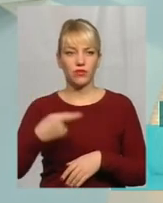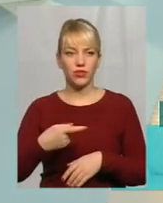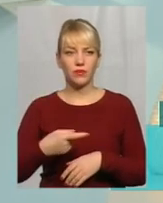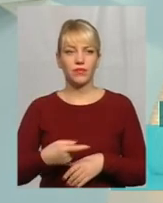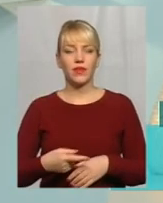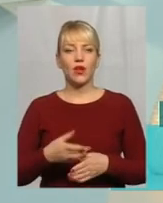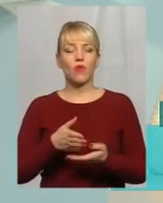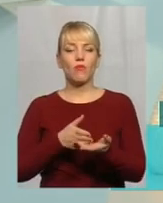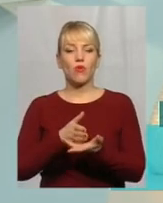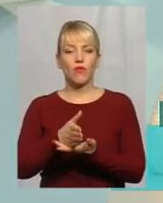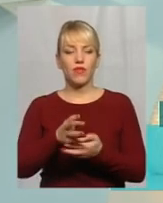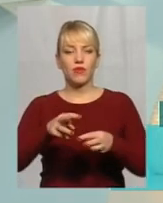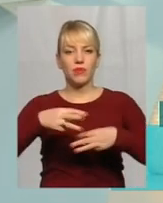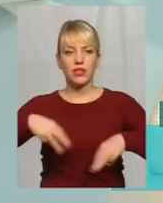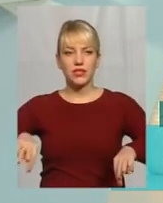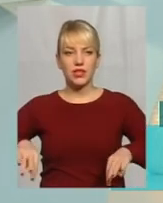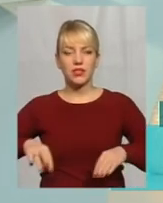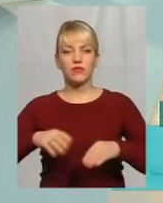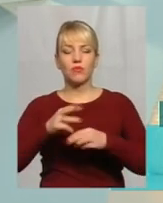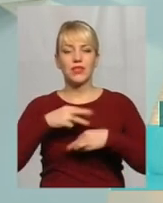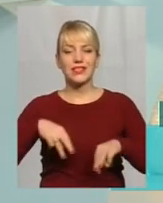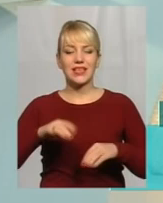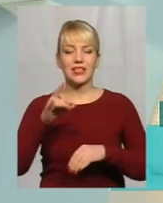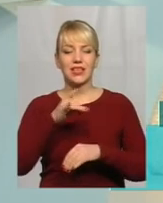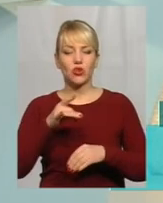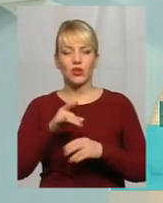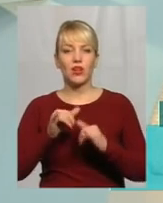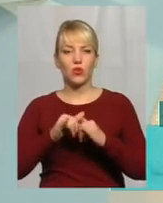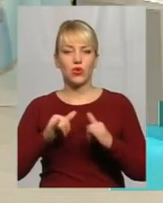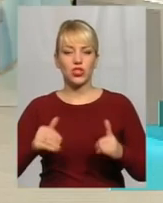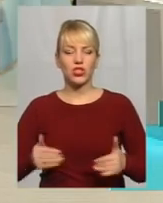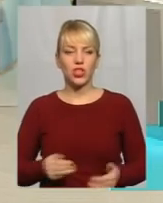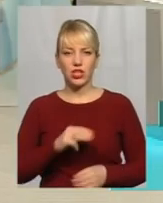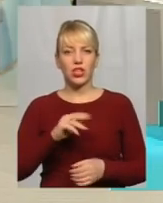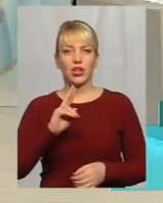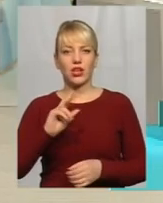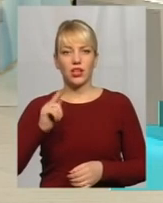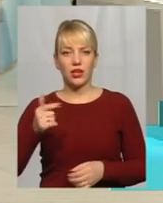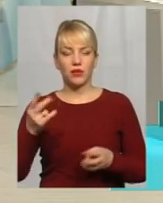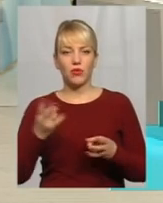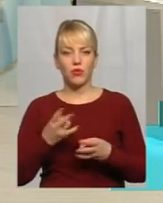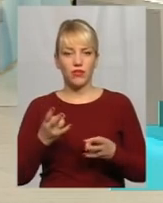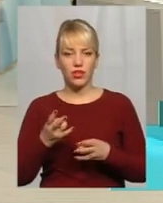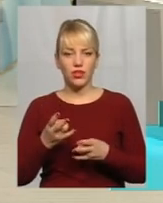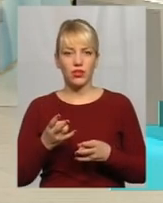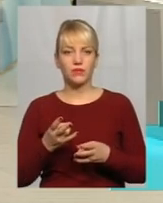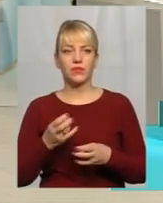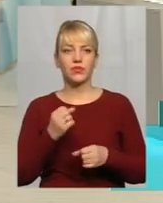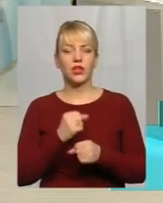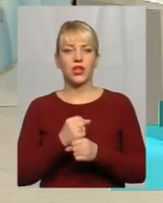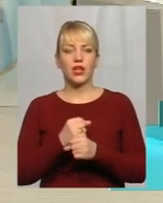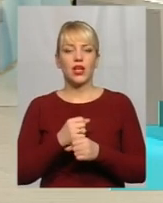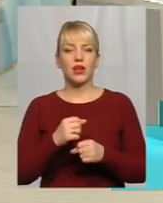профільне міністерство наше, Міністерство оригінального розвитку і житлово-комунального господарства Міністерство має видати певні